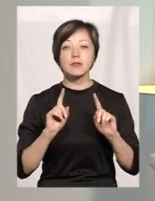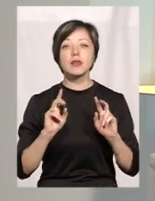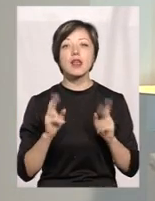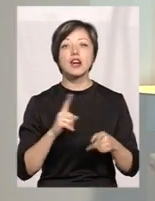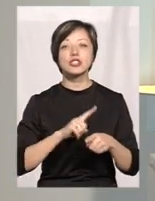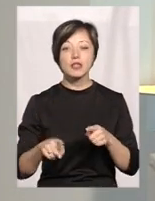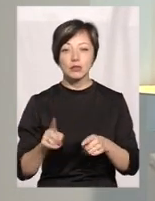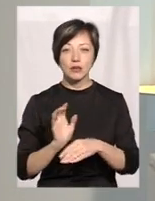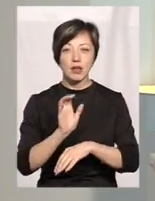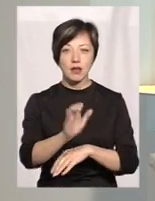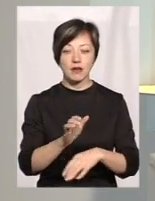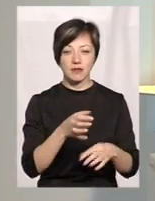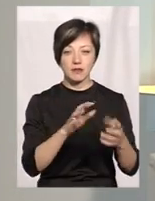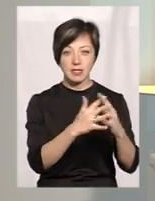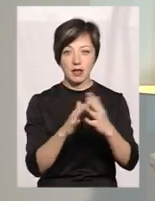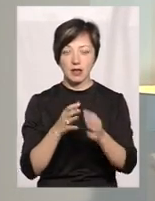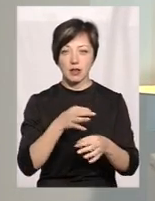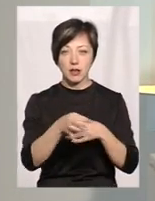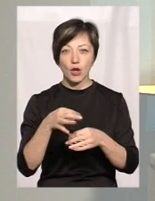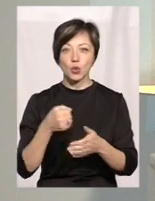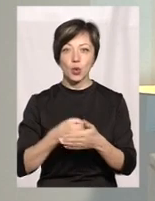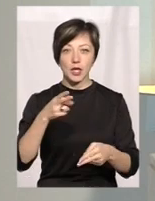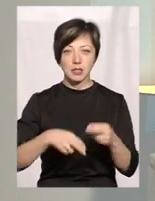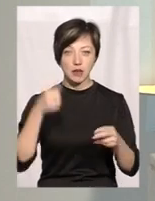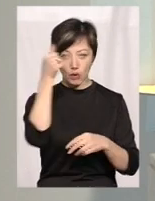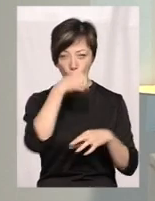доїдуть вже до амбулаторій? Машини до кінця року.